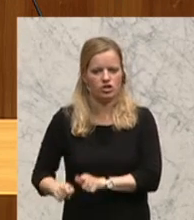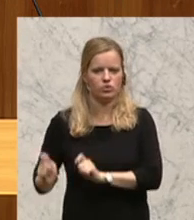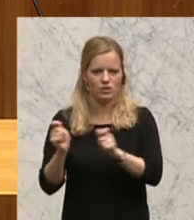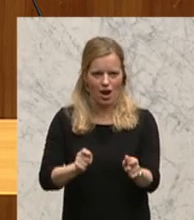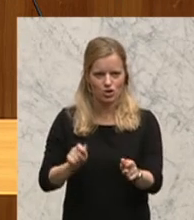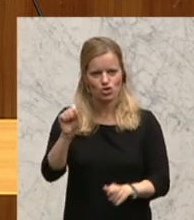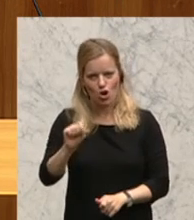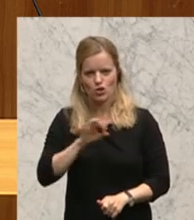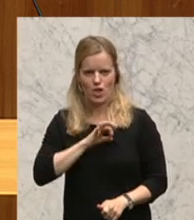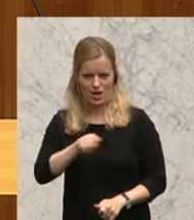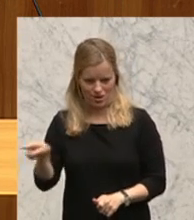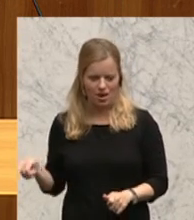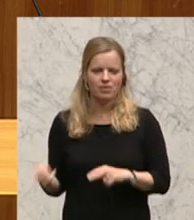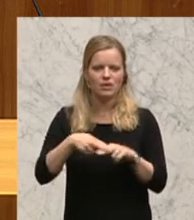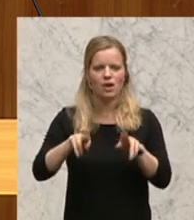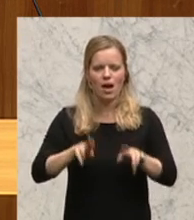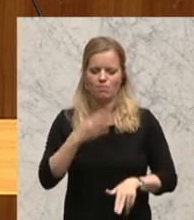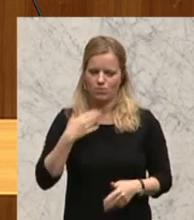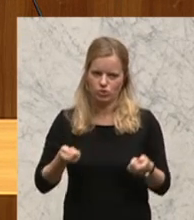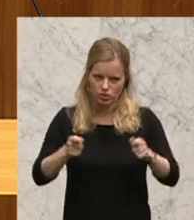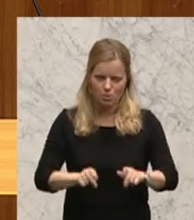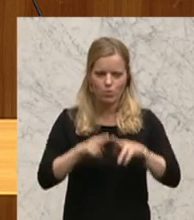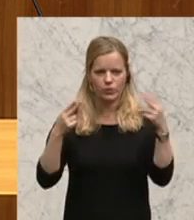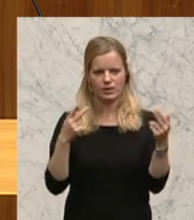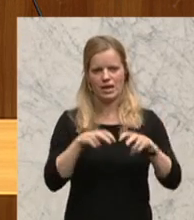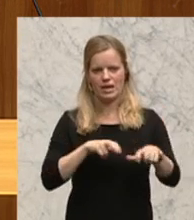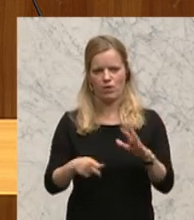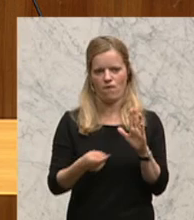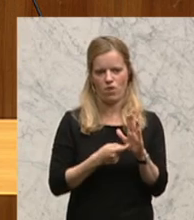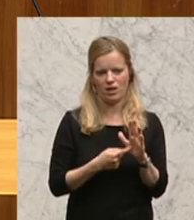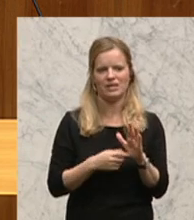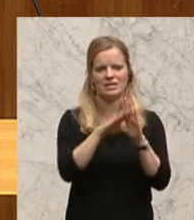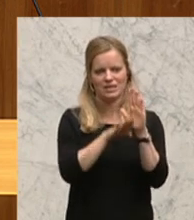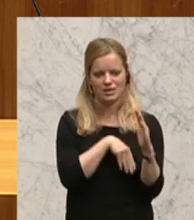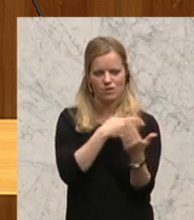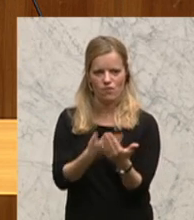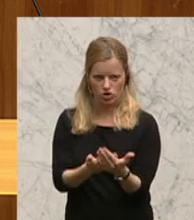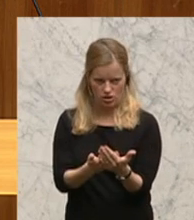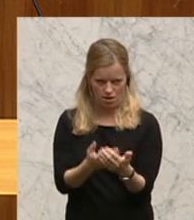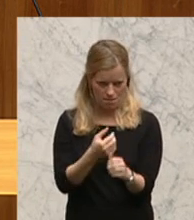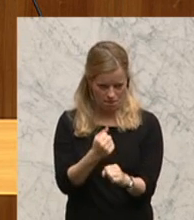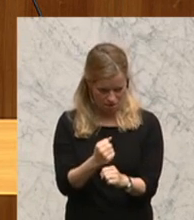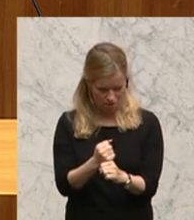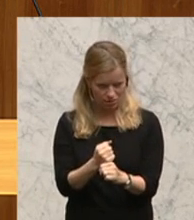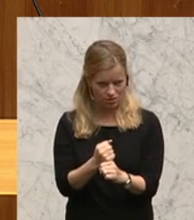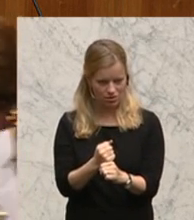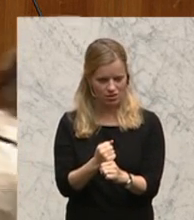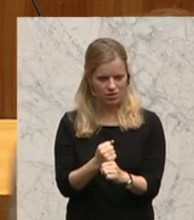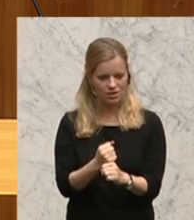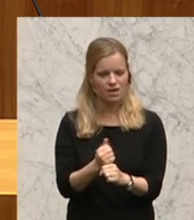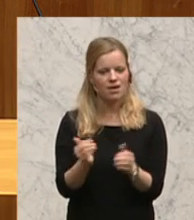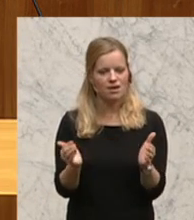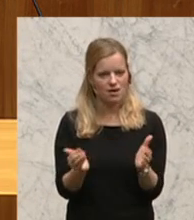Nationalrat wolle beschließen, die Bundesregierung würde aufgefordert, einen Gesetzesvorschlag vorzulegen, der die Erhöhung der Wertgrenze für